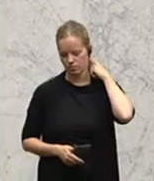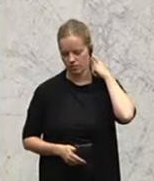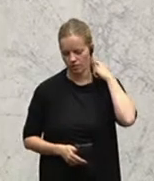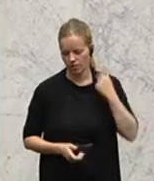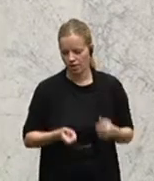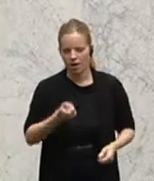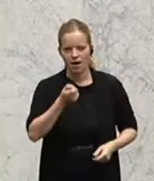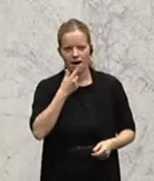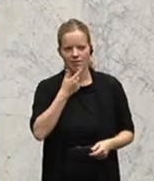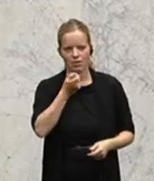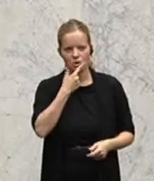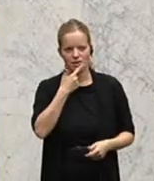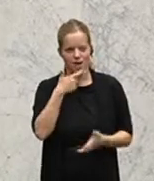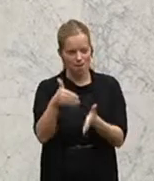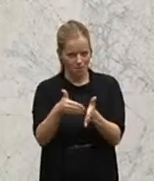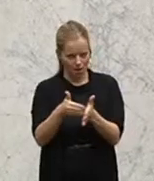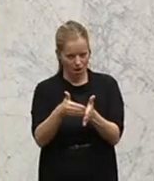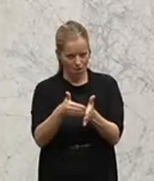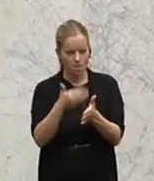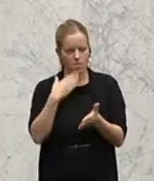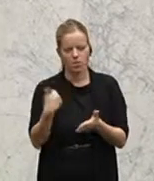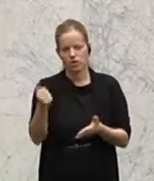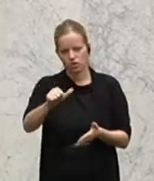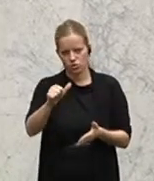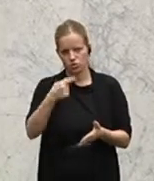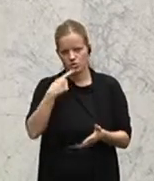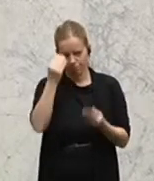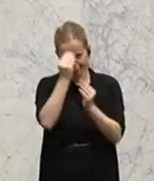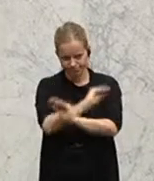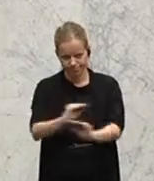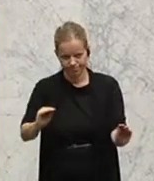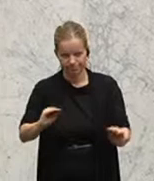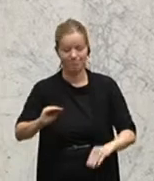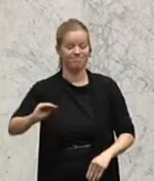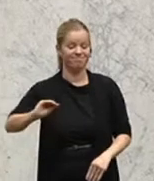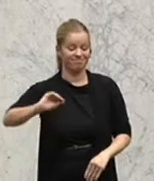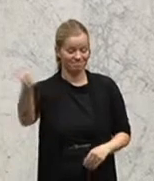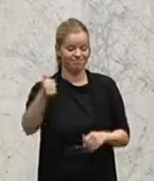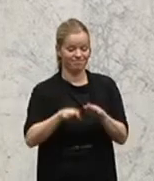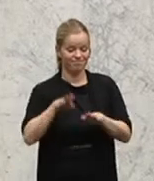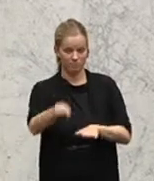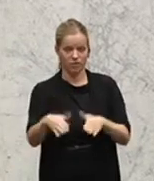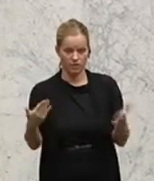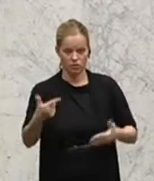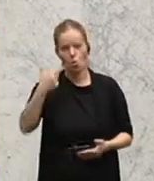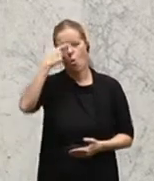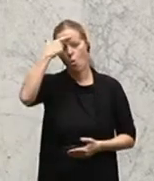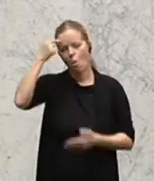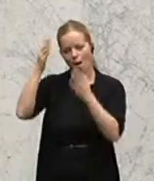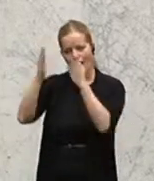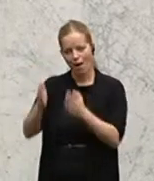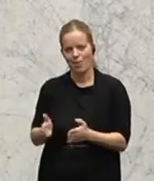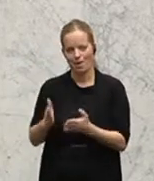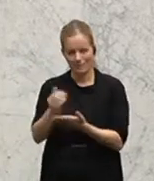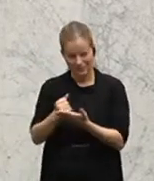Zum Antibiotikagebrauch ist vielleicht auch noch wichtig zu sagen, es geht ja jetzt einmal in erster Linie hier um die Humanmedizin. Wir haben das Problem